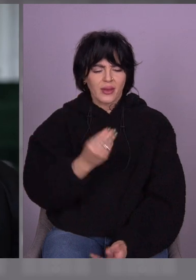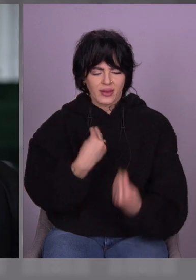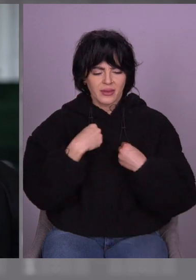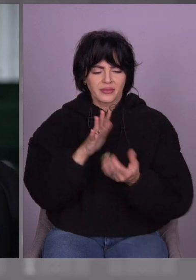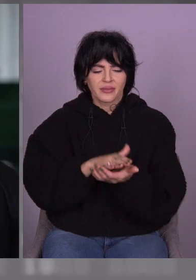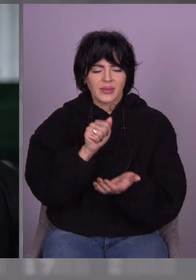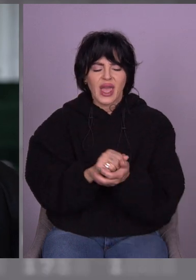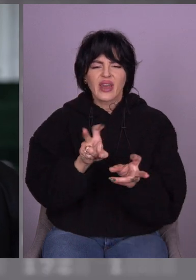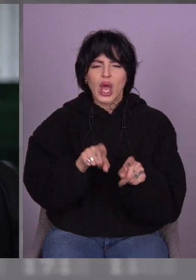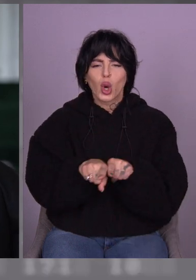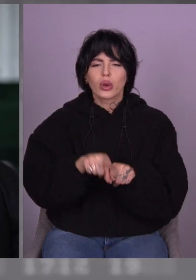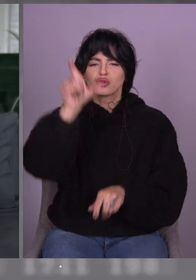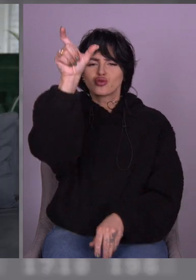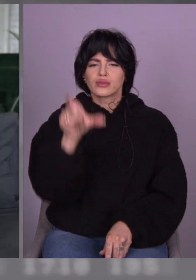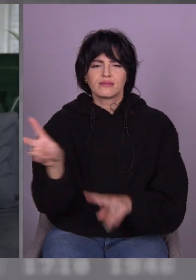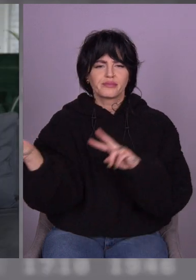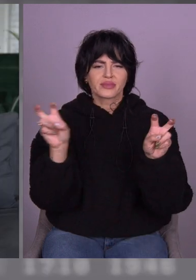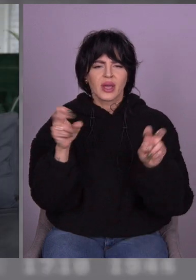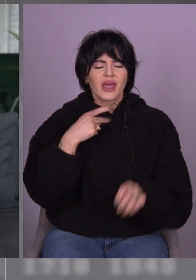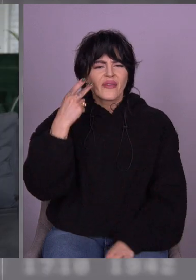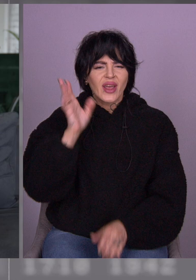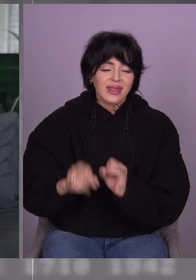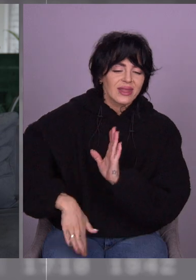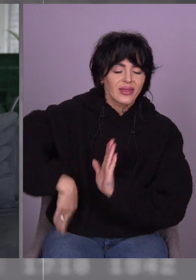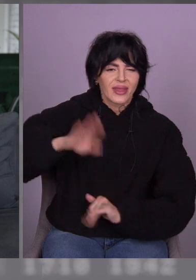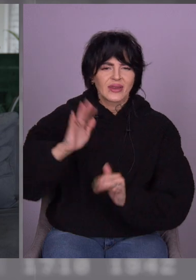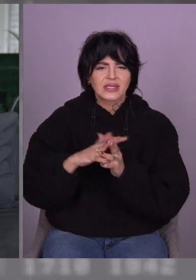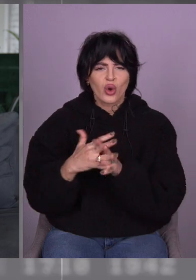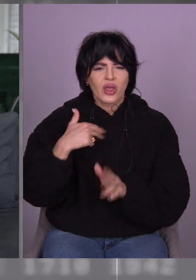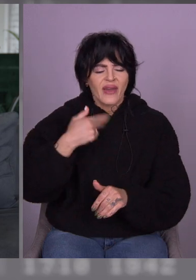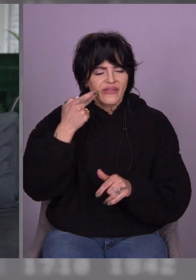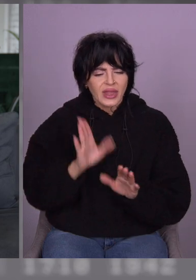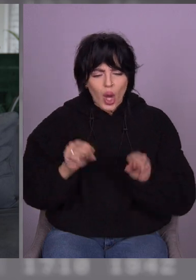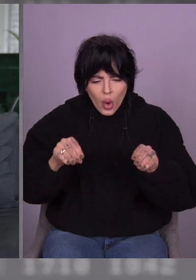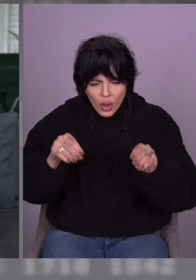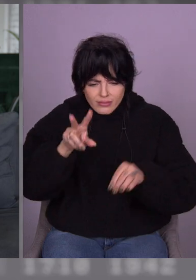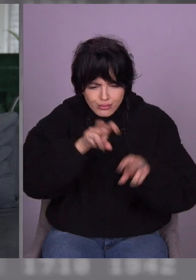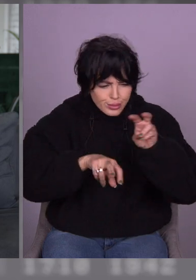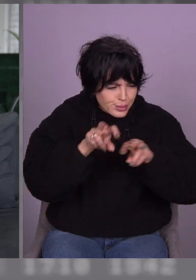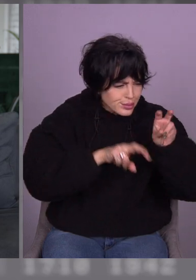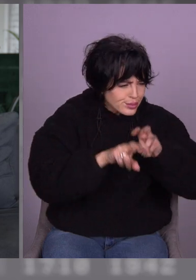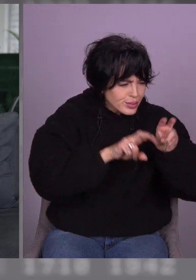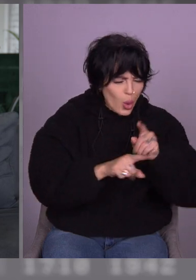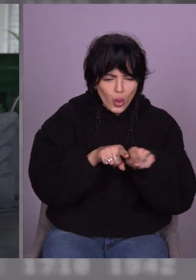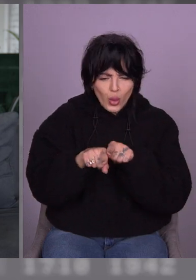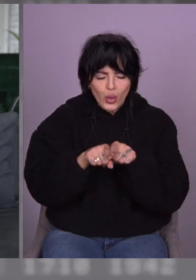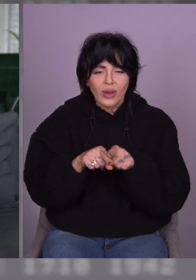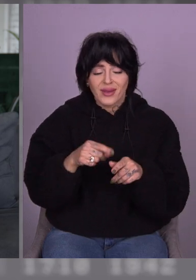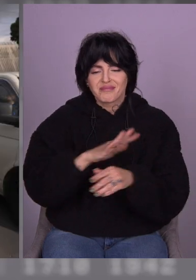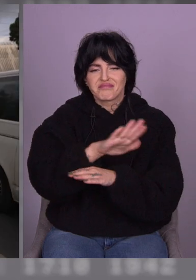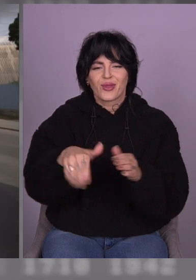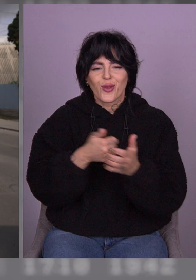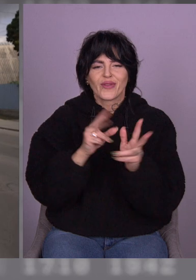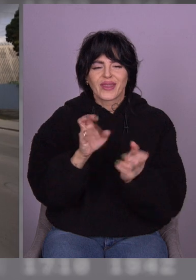Бо я завжди в селі, я ходила по городу і шукала огірочки. Тато мене так називав. Ну, це вже такий